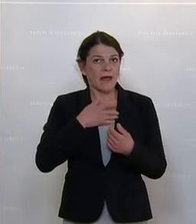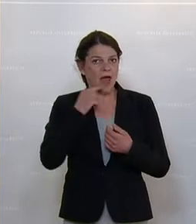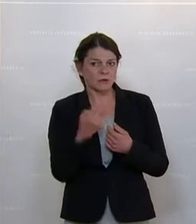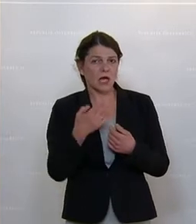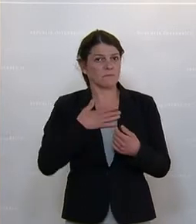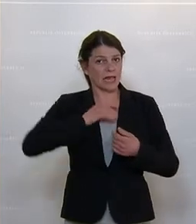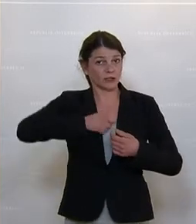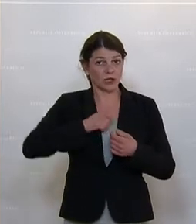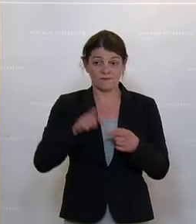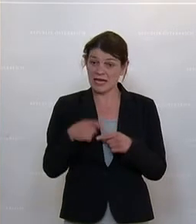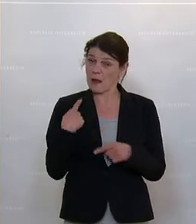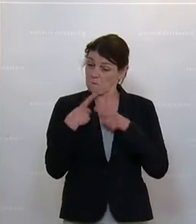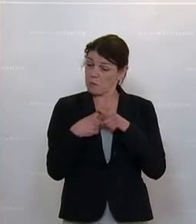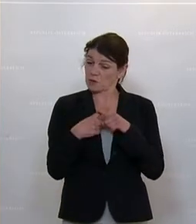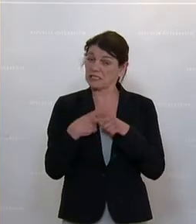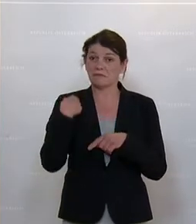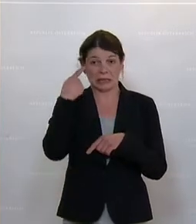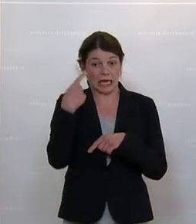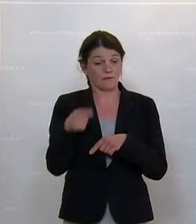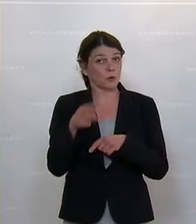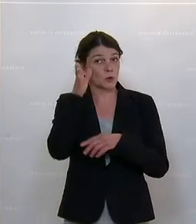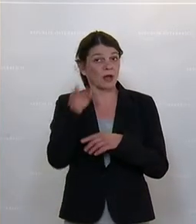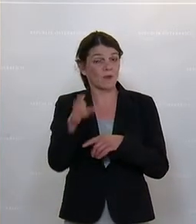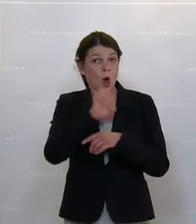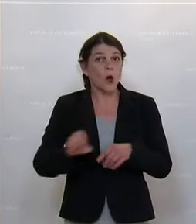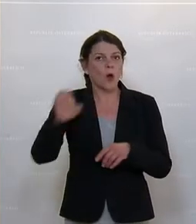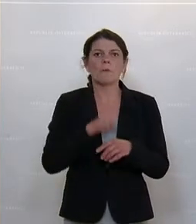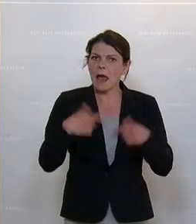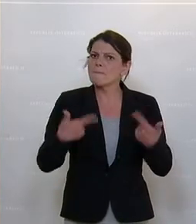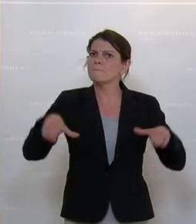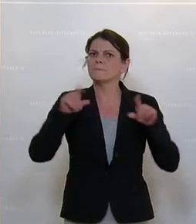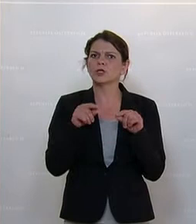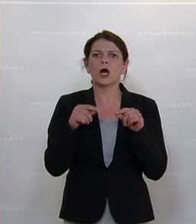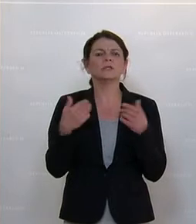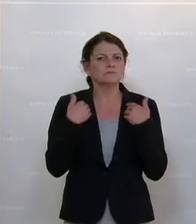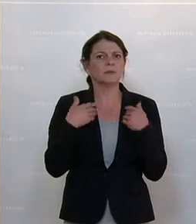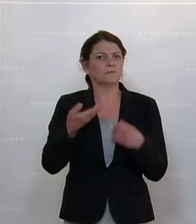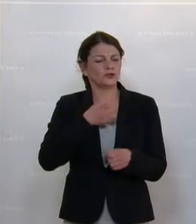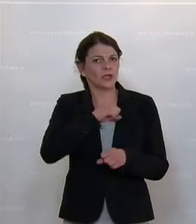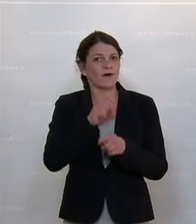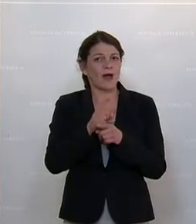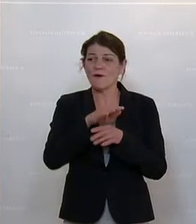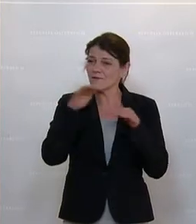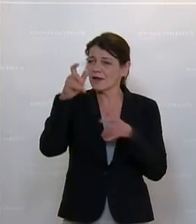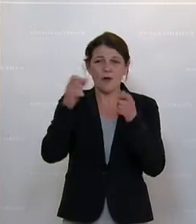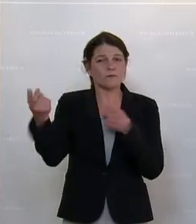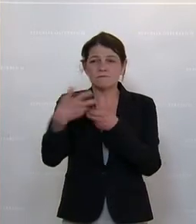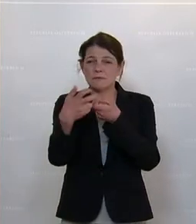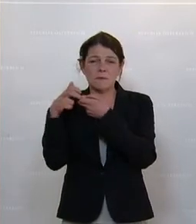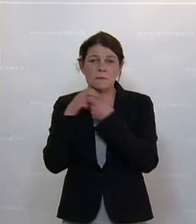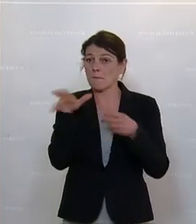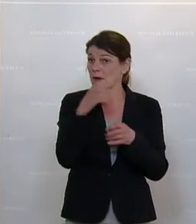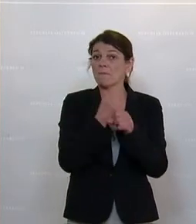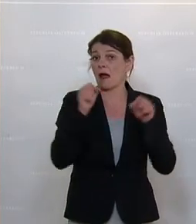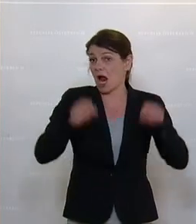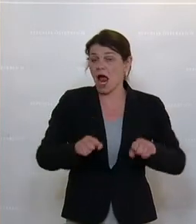positiv an die Sache, an die Zukunft der Europa herangehen, dann werden wir auch einen regen Beteiligungsprozess erleben können. Und in diesem